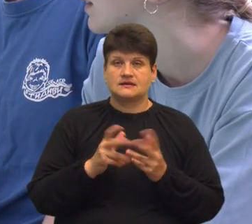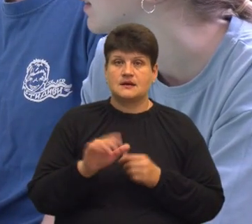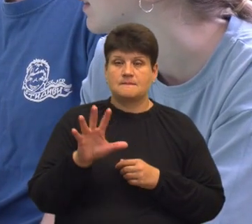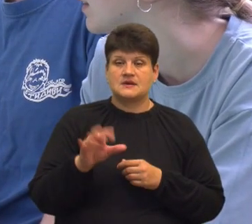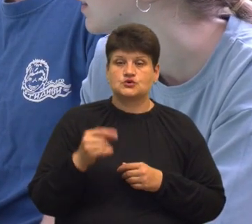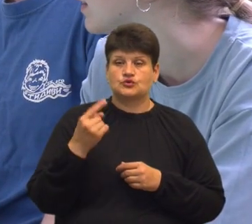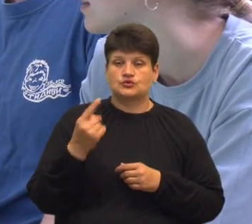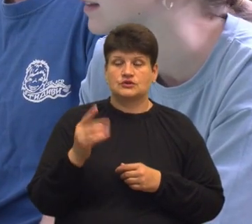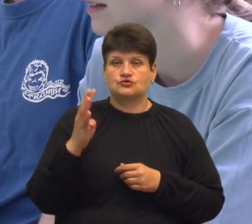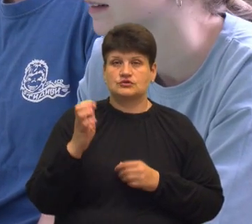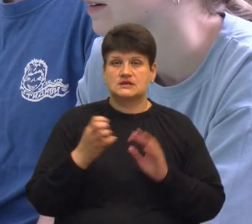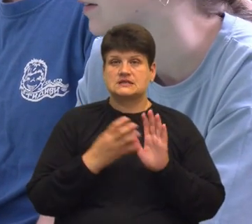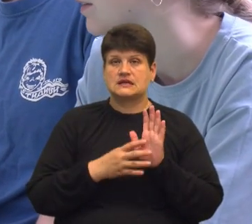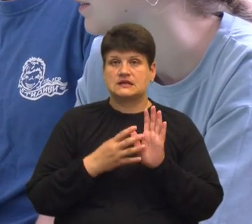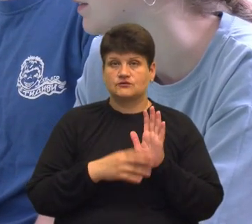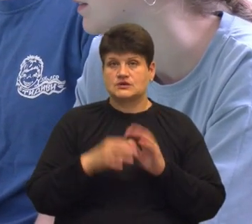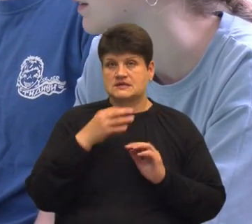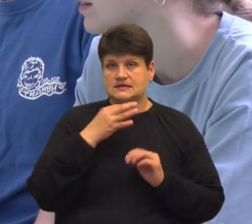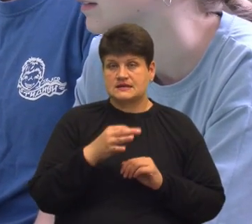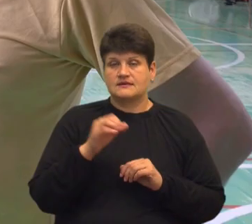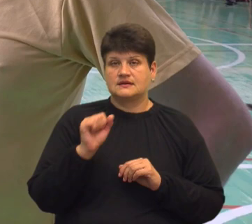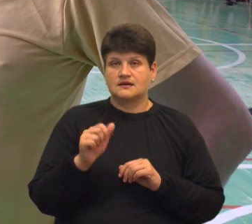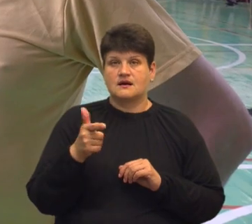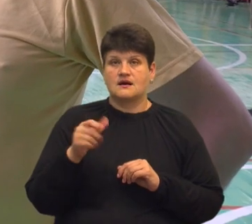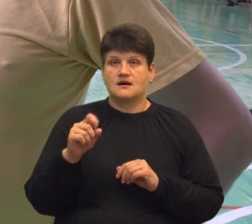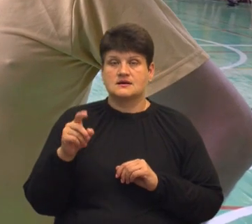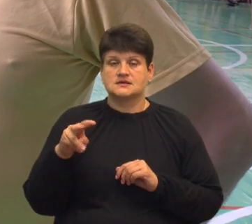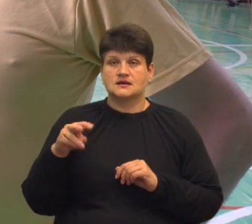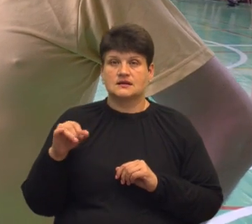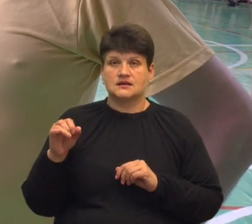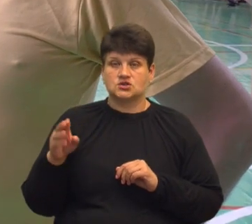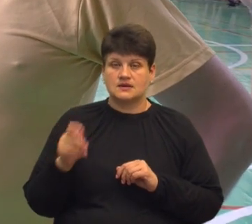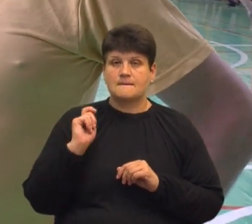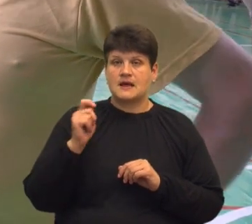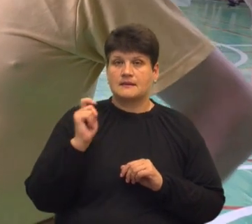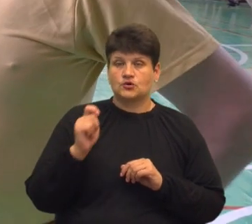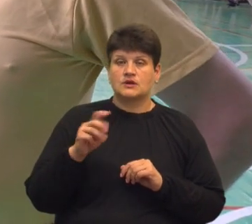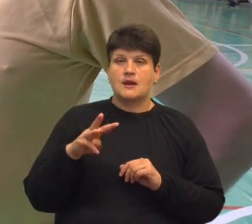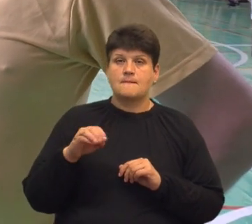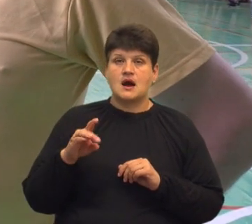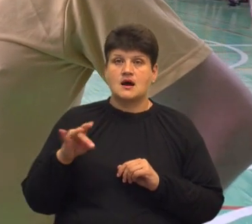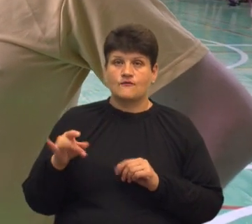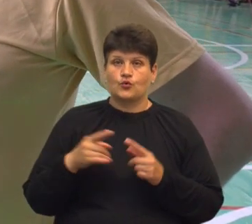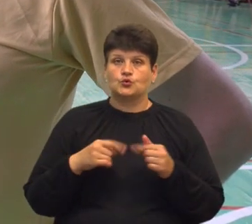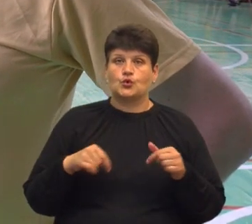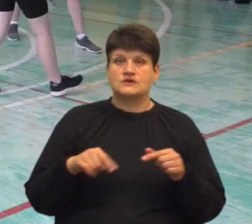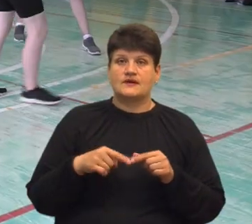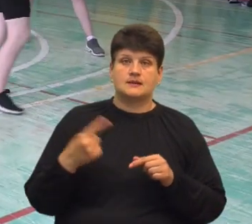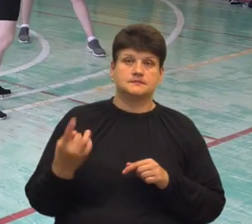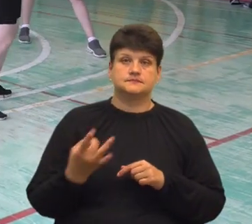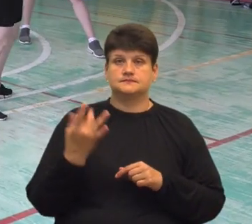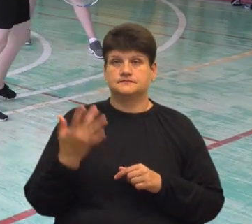-490, розповів Андрій Газилишин. За його словами, бадмінтонний марафон в Тернополі організували вперше.